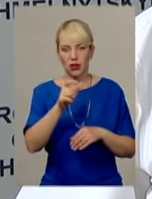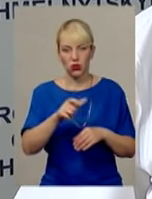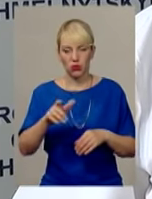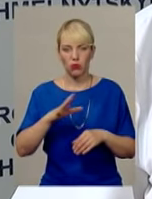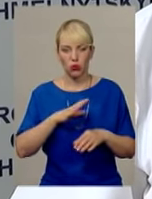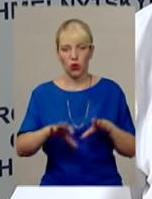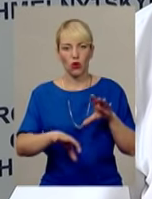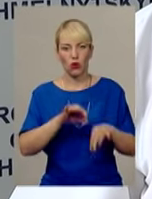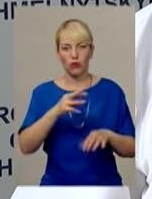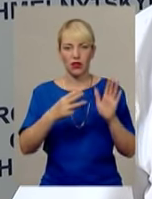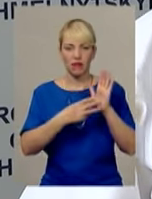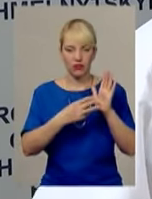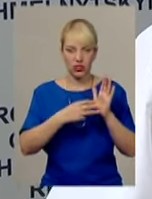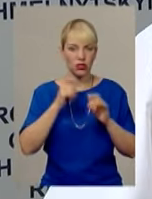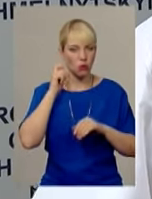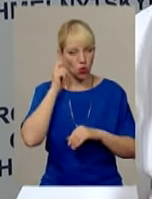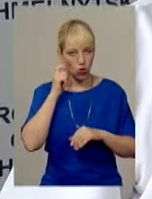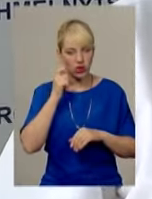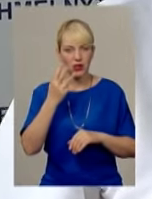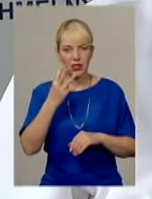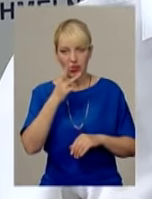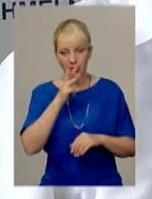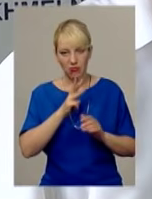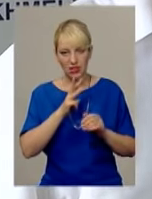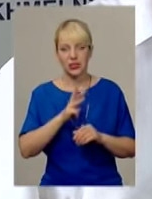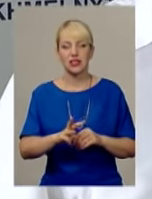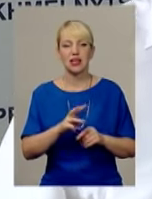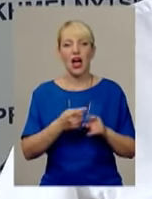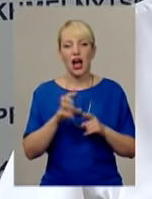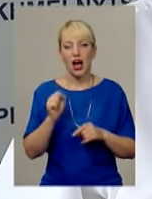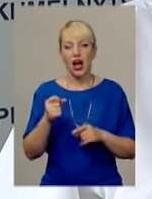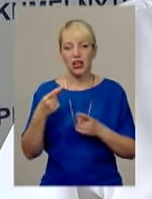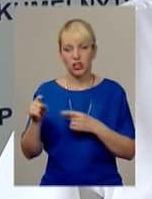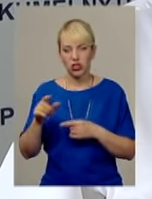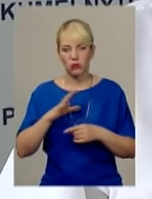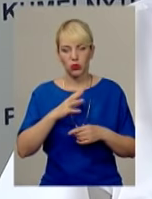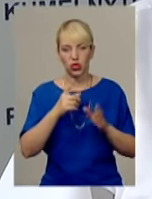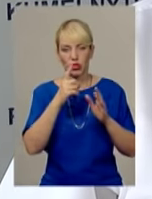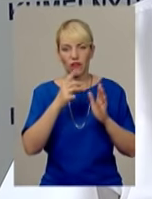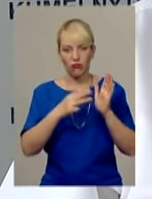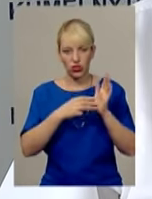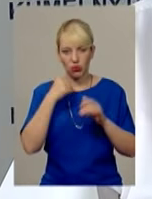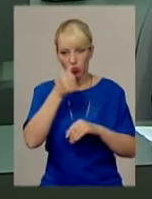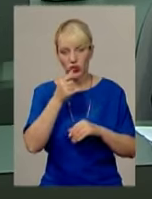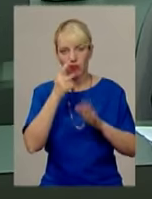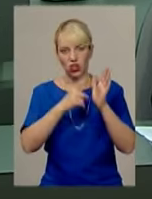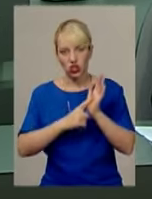обрано 8 років і 3 місяці по збавленій волі стосовно 3 осіб, 8 років і 6 місяців по збавленій волі.